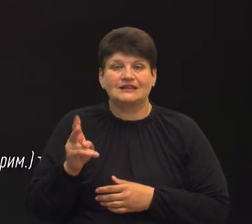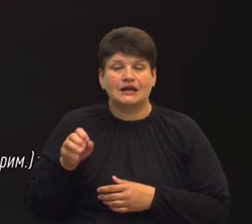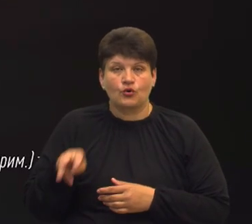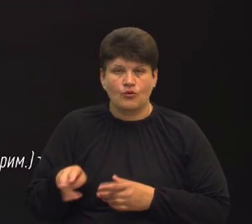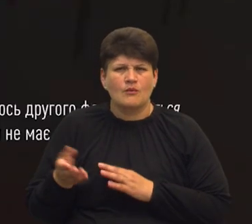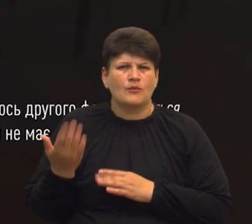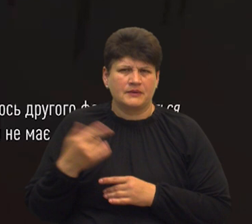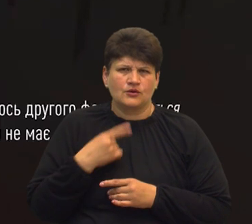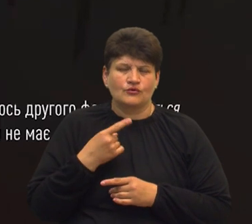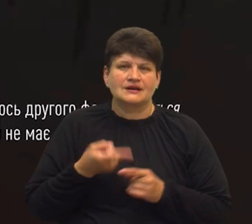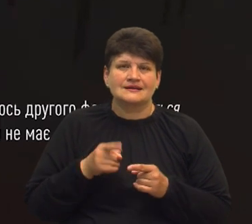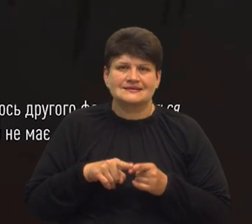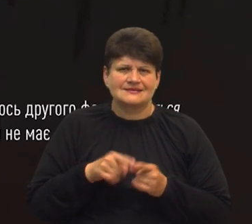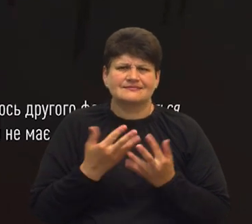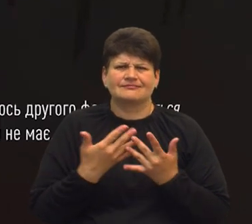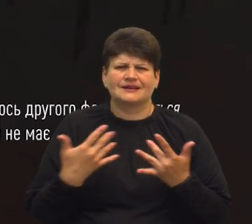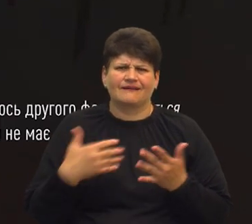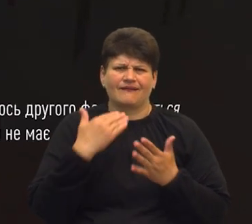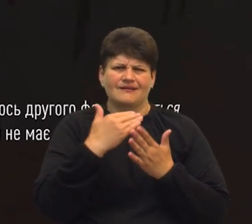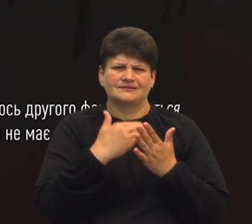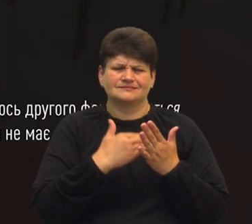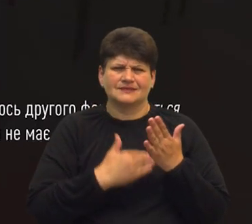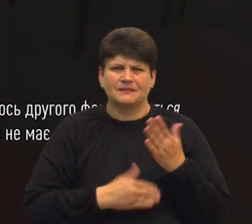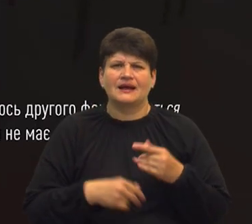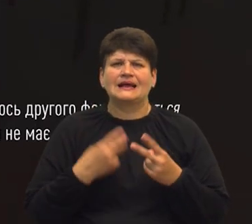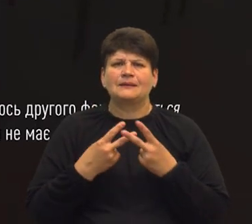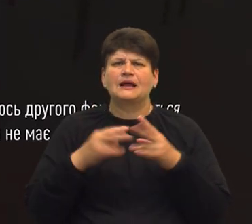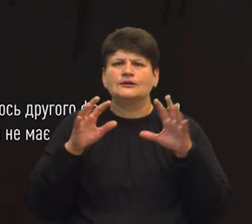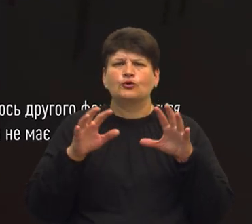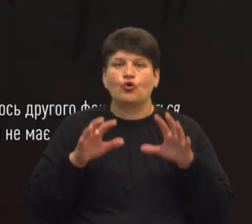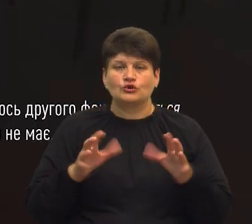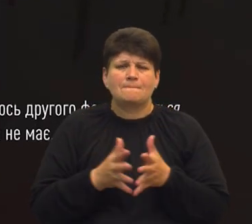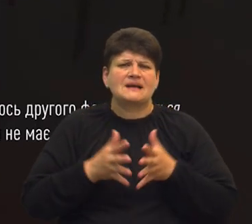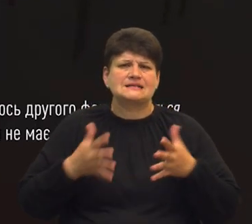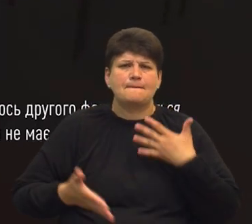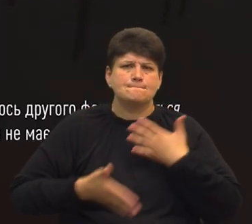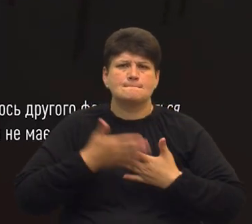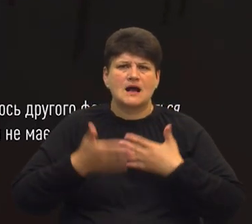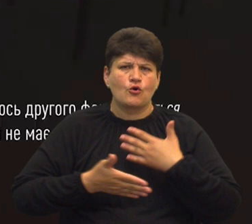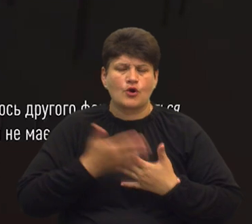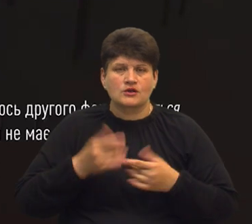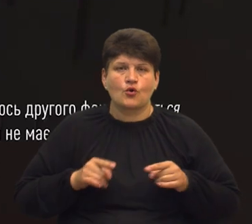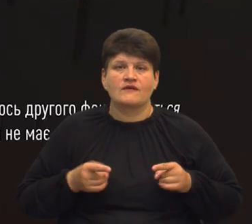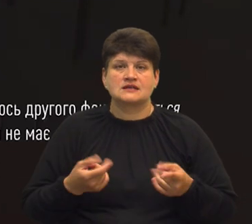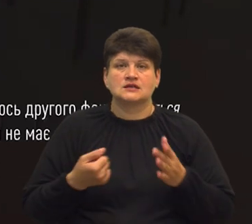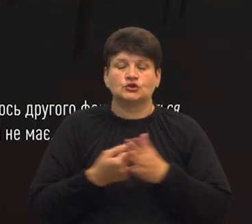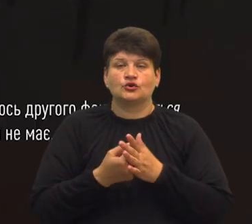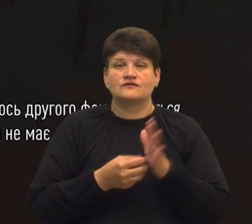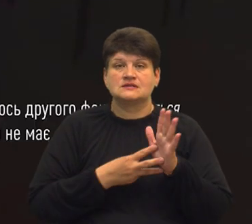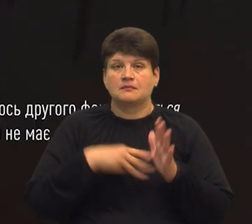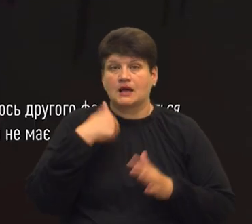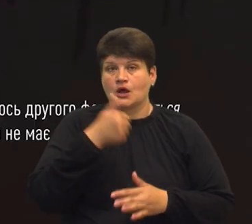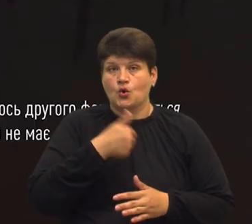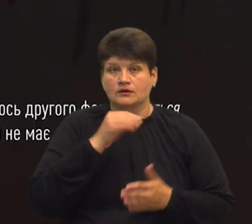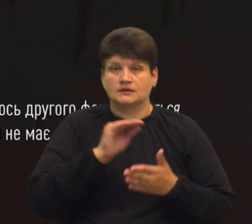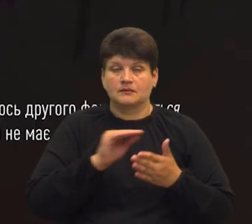кваліфікують за декількома статтями кримінального кодексу, максимальне покарання за які – ув'язнення до восьми років, вказано на сторінці